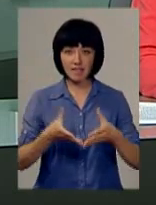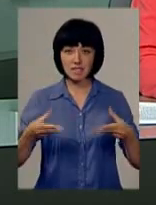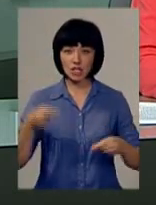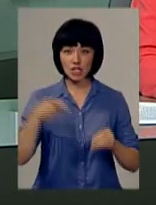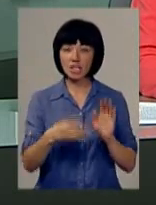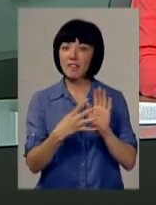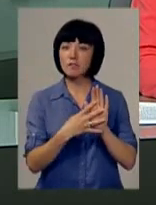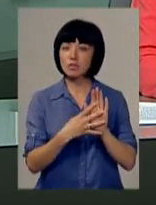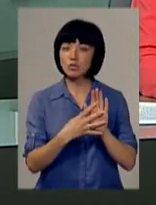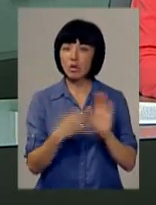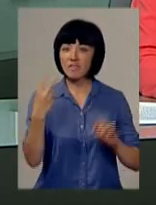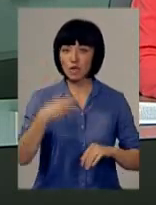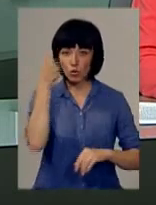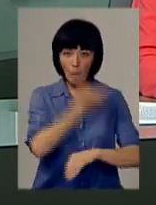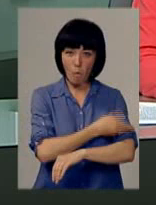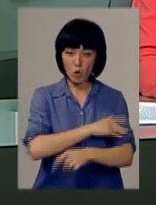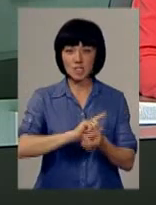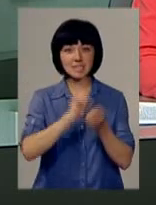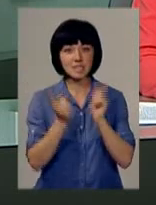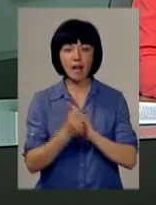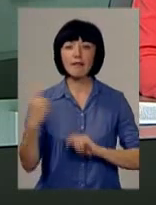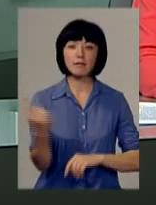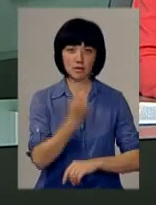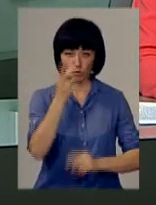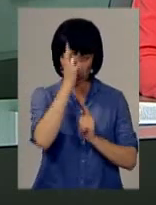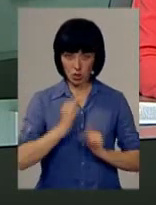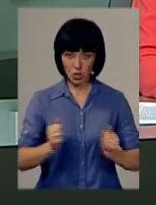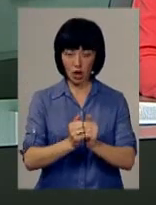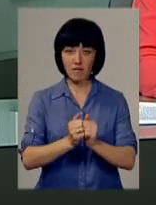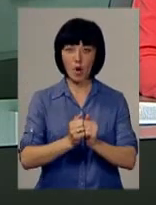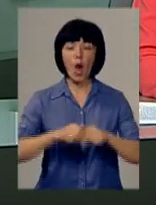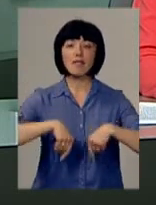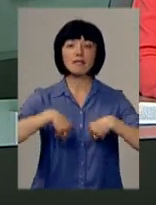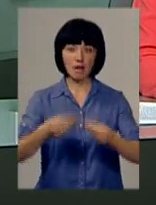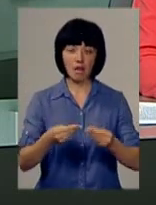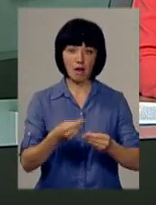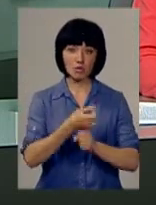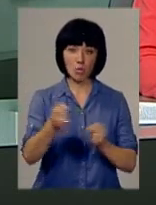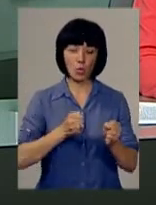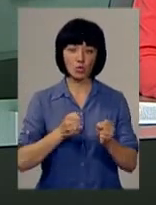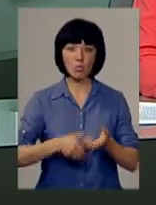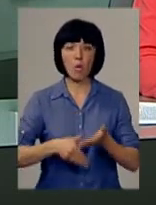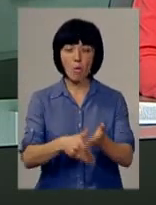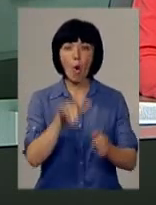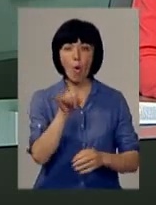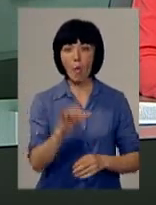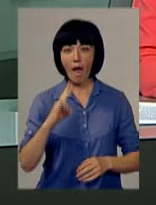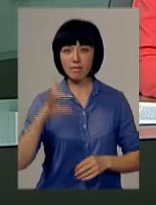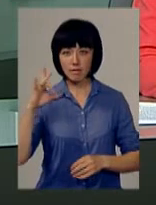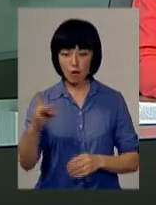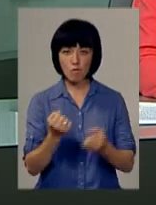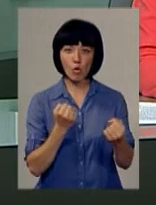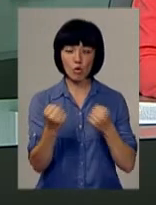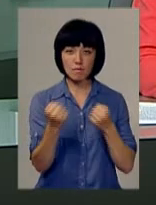1920 року Польща стала єдиною державою, яка надала збройну допомогу Українській Народній Республіці в